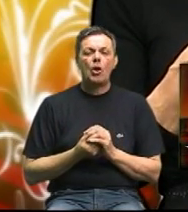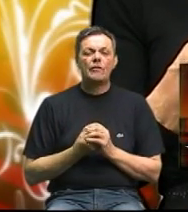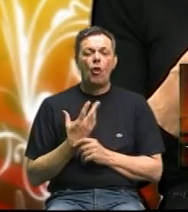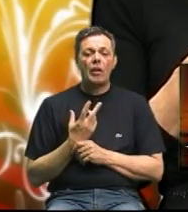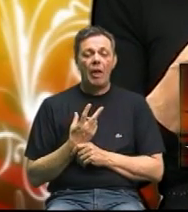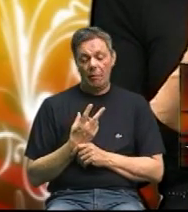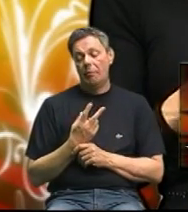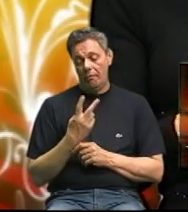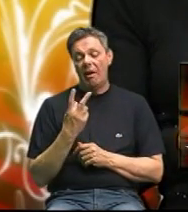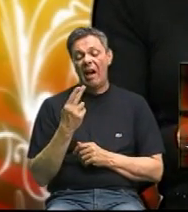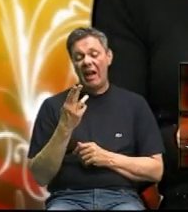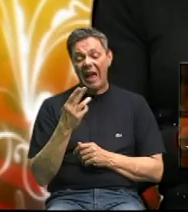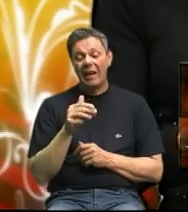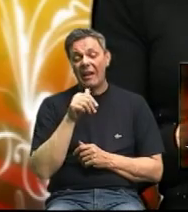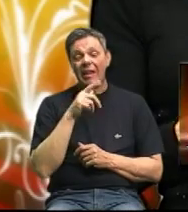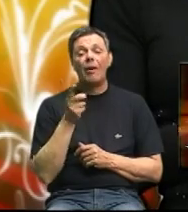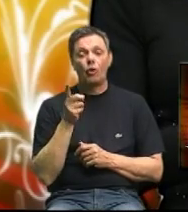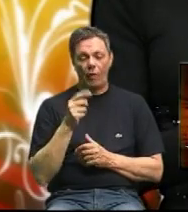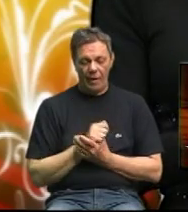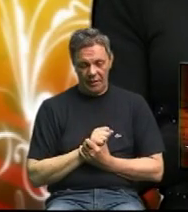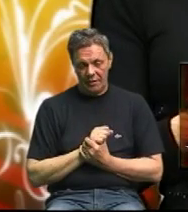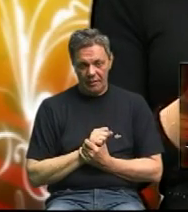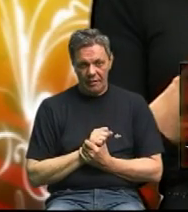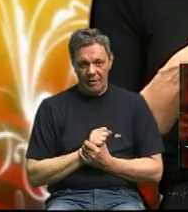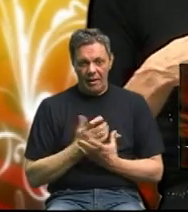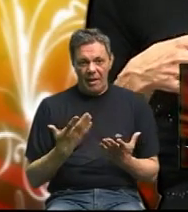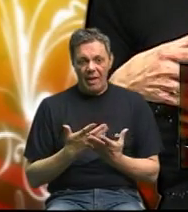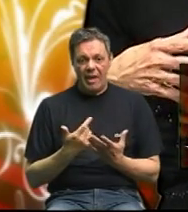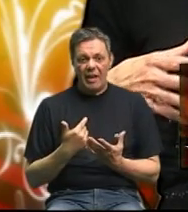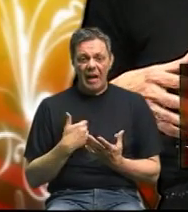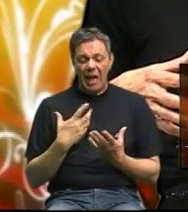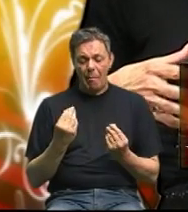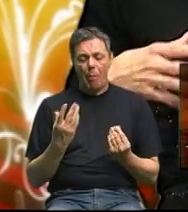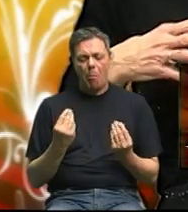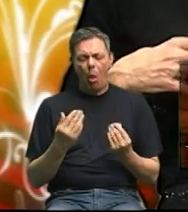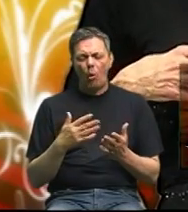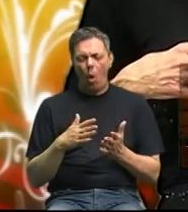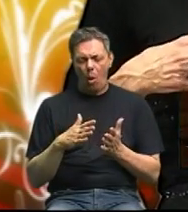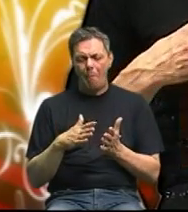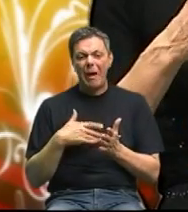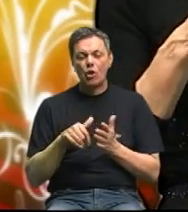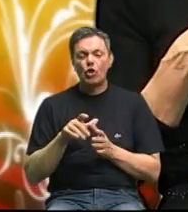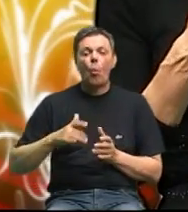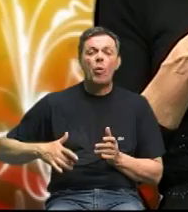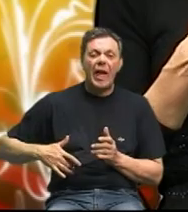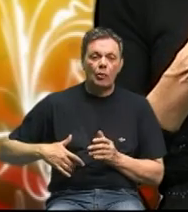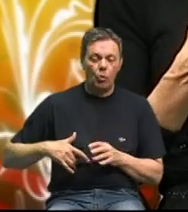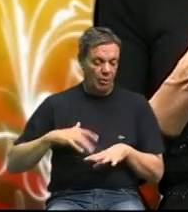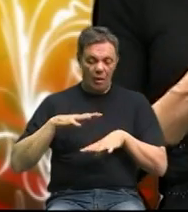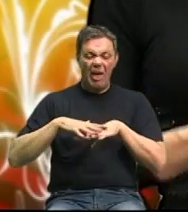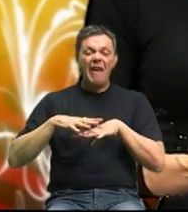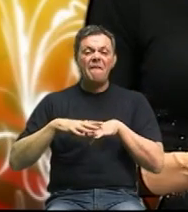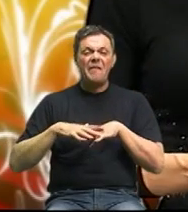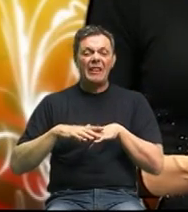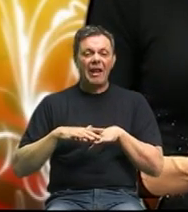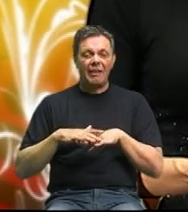karcinogene i toksine to je točno da i kad mi imame puno masnoće u jetri ovaj filter ne može